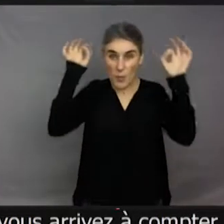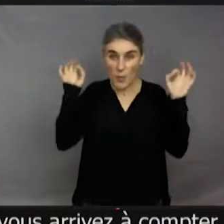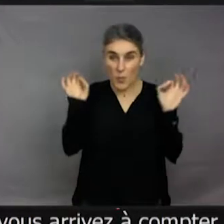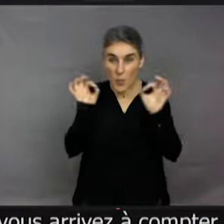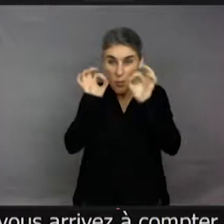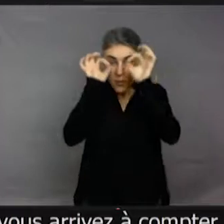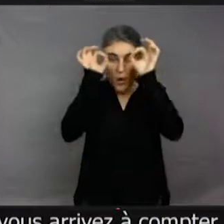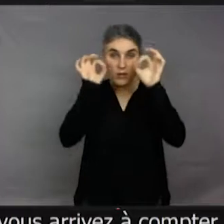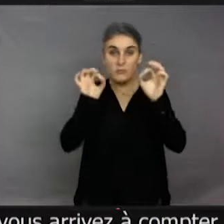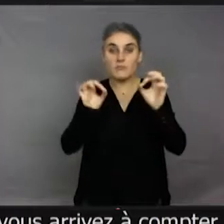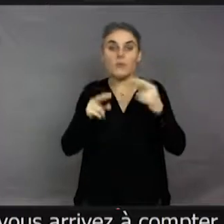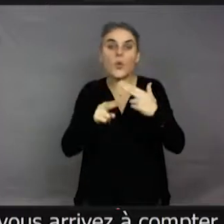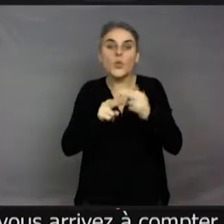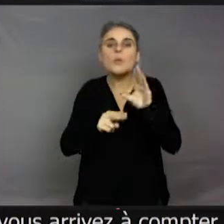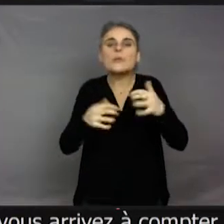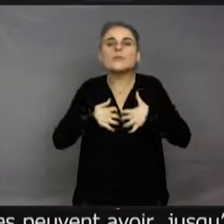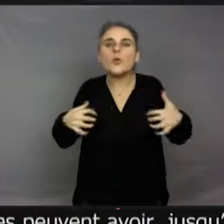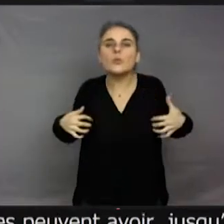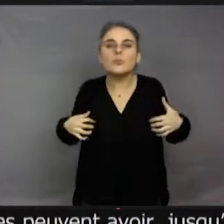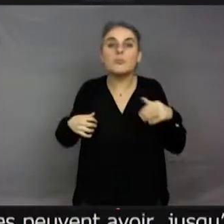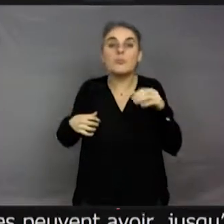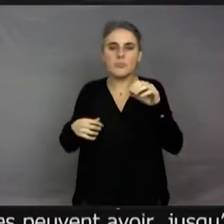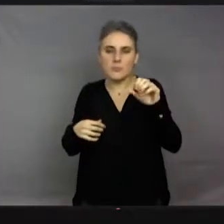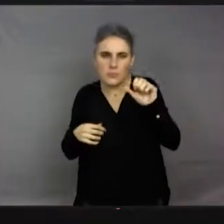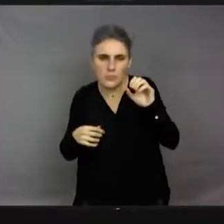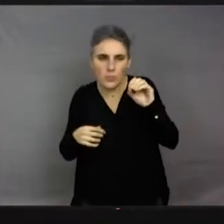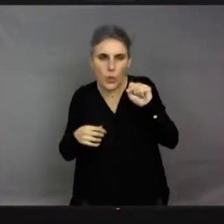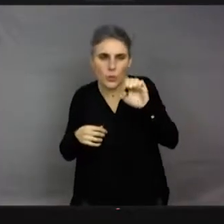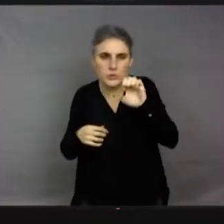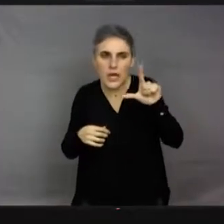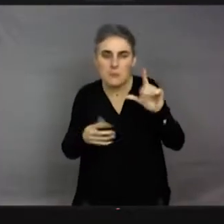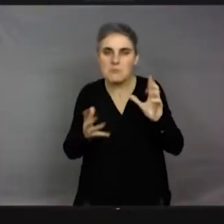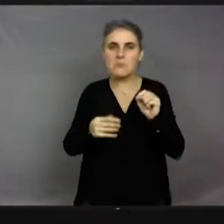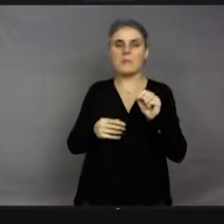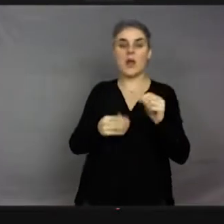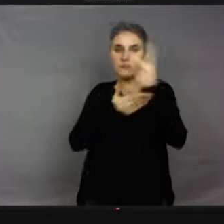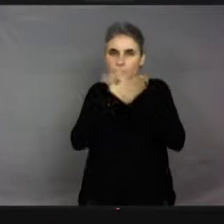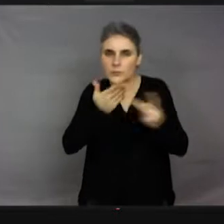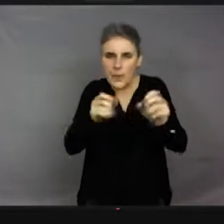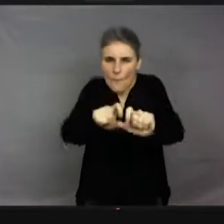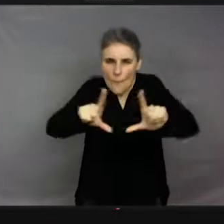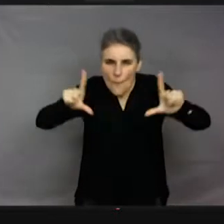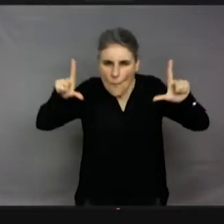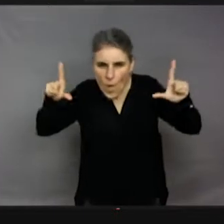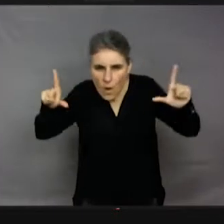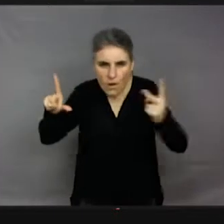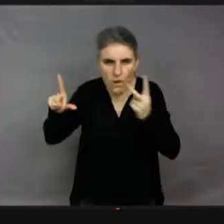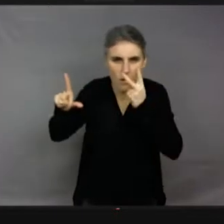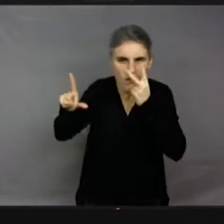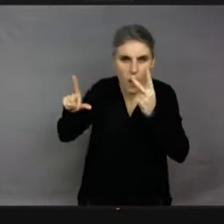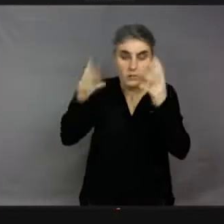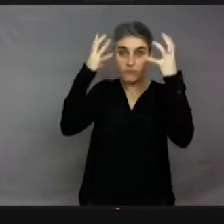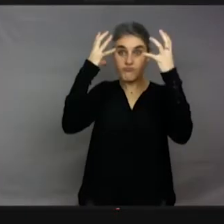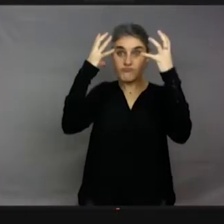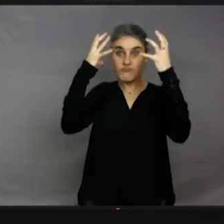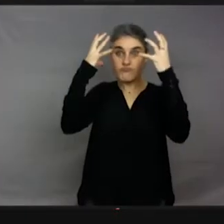ocelles. Quand on regarde de près, et d'ailleurs, Gilles l'a bien dessiné, si on regarde le dessin de près, on voit bien qu'en fait, ce ne sont pas deux yeux, ce